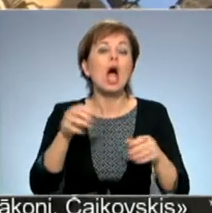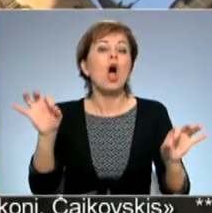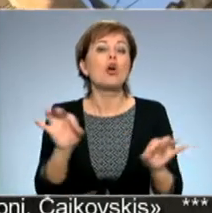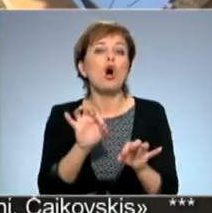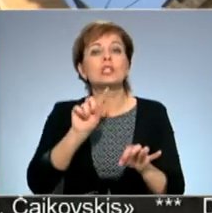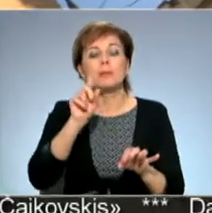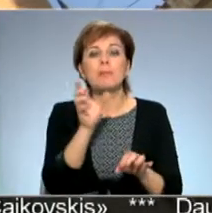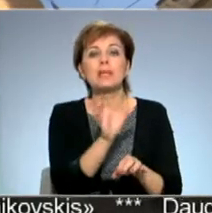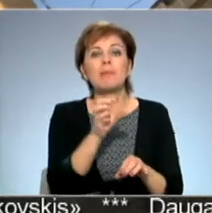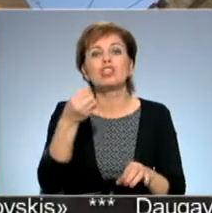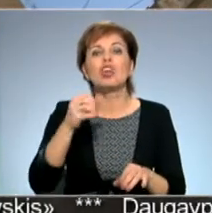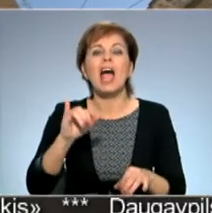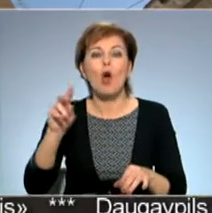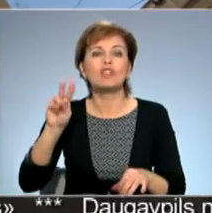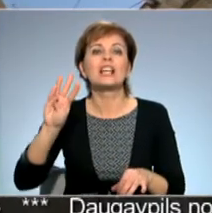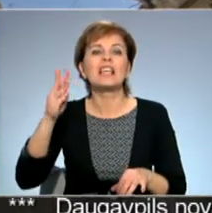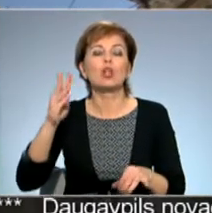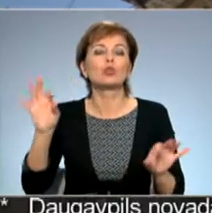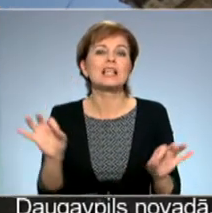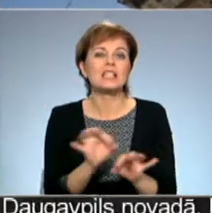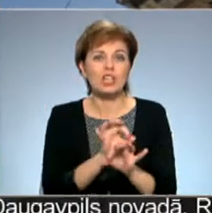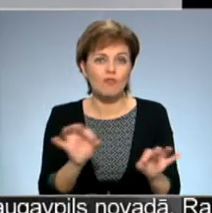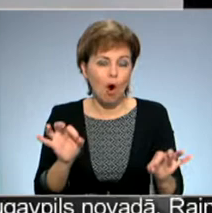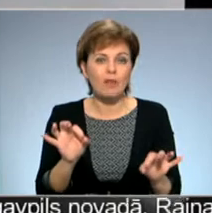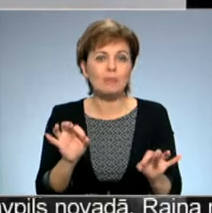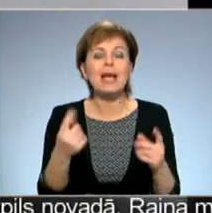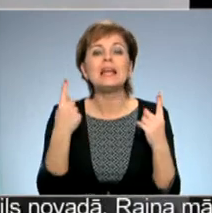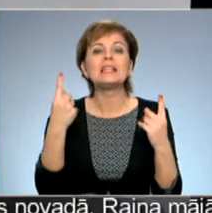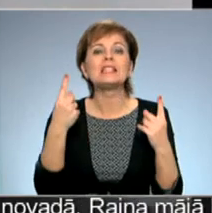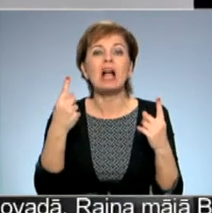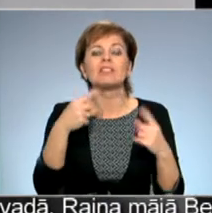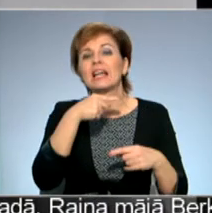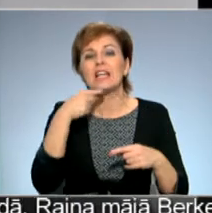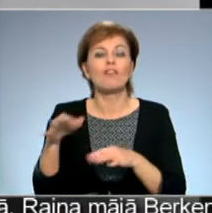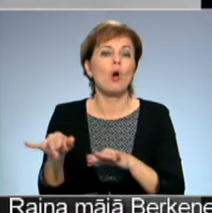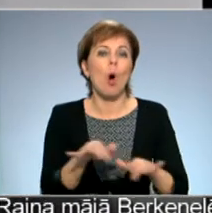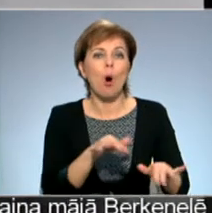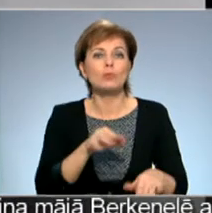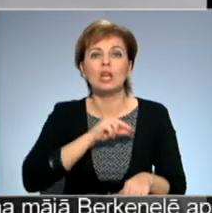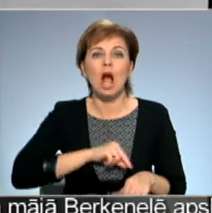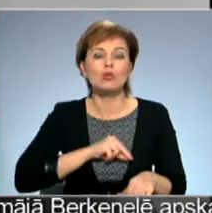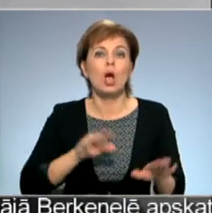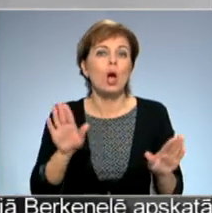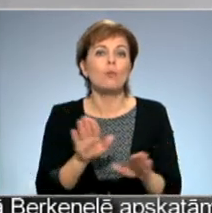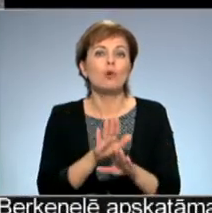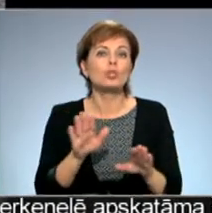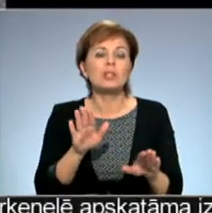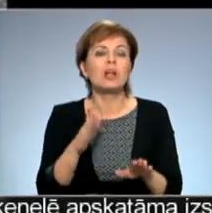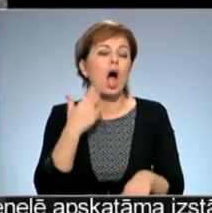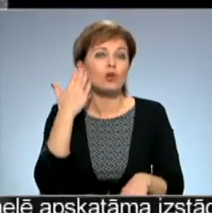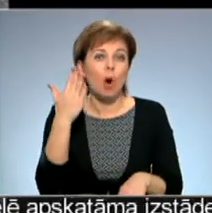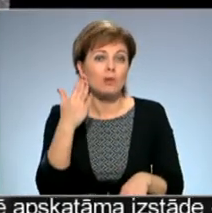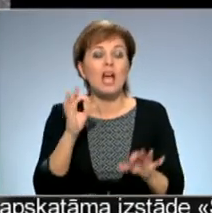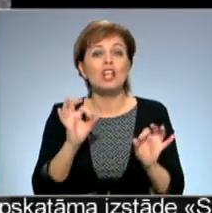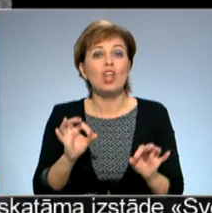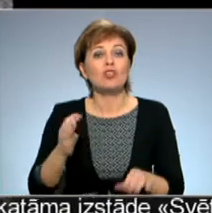skanēs Pēter Čekovsks 4. simfonija. Viens no visu laiku izcilākajiem krievu komponistiem tiek raksturējusi kā mūzikā jūsmīgi romantisks, bet